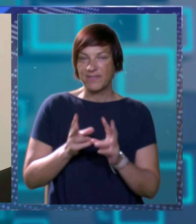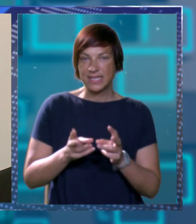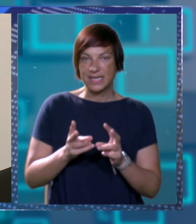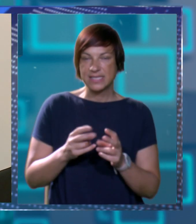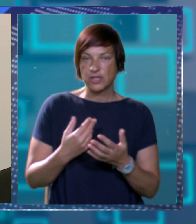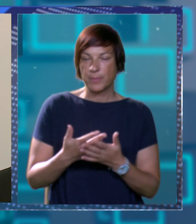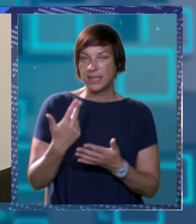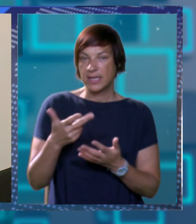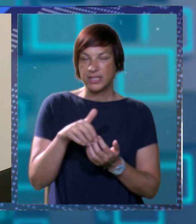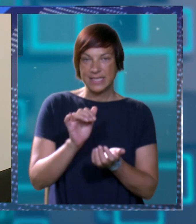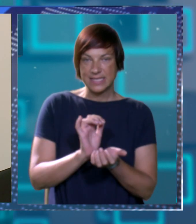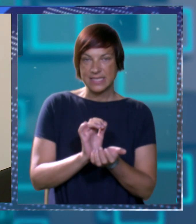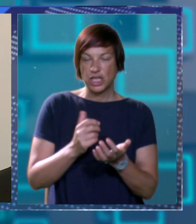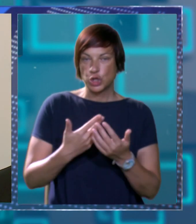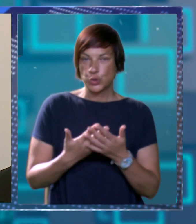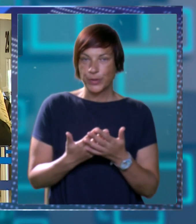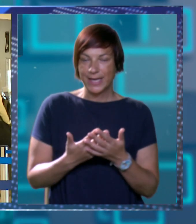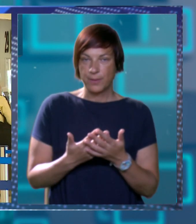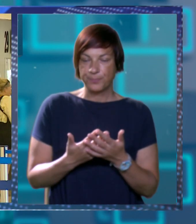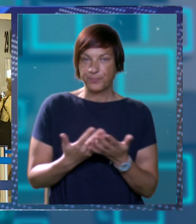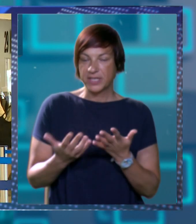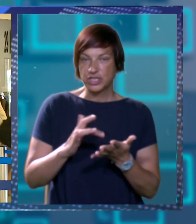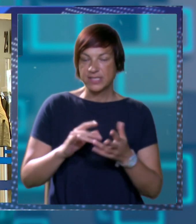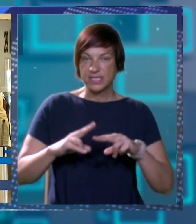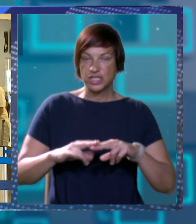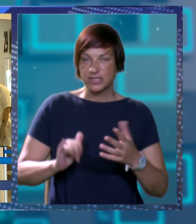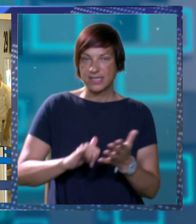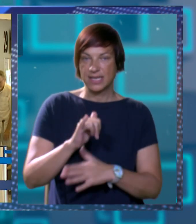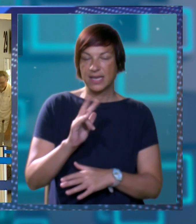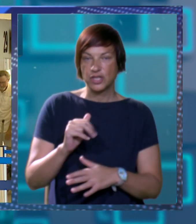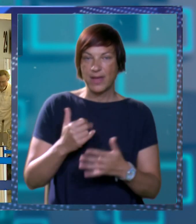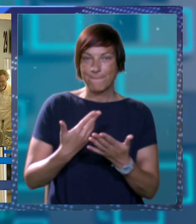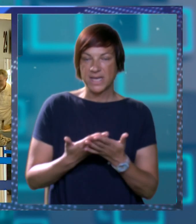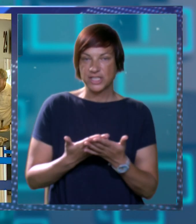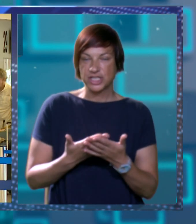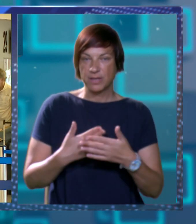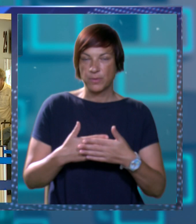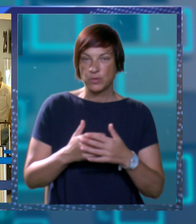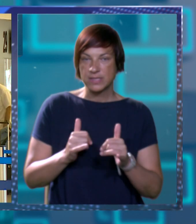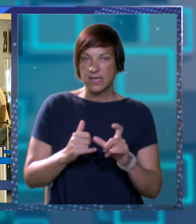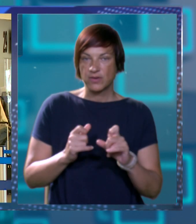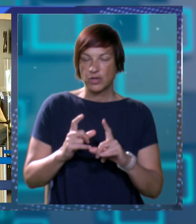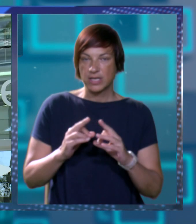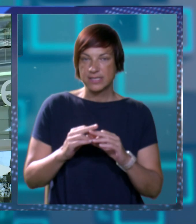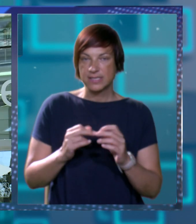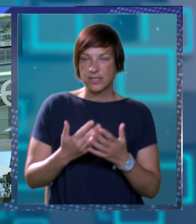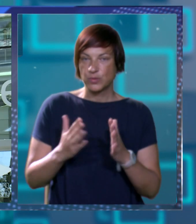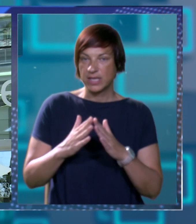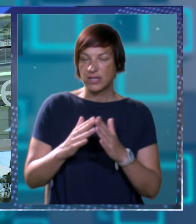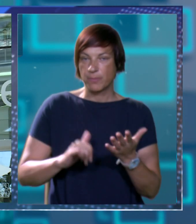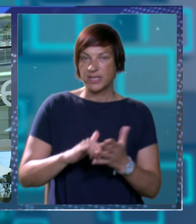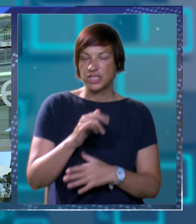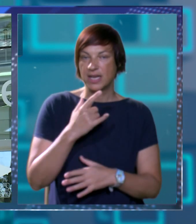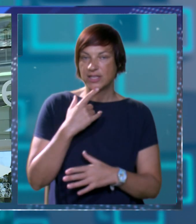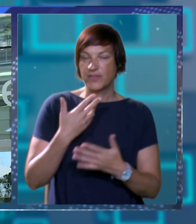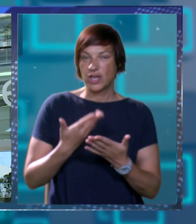listopada do 30. ožujka. Što se tiče ostalih letova imat ćemo uz naravno Kroacije Airlines i domaće